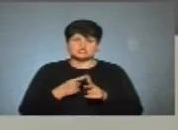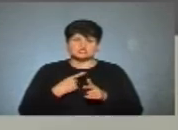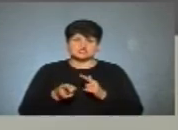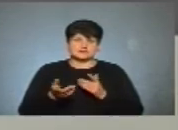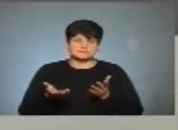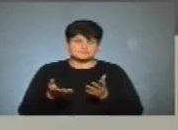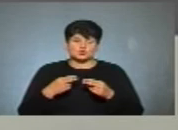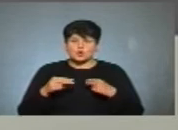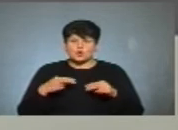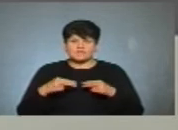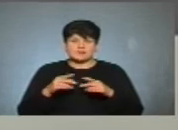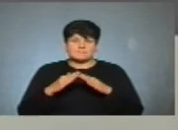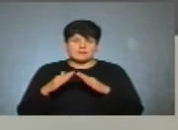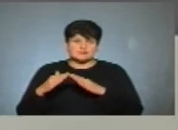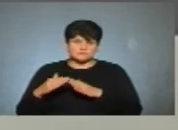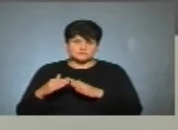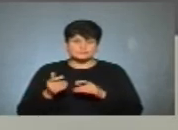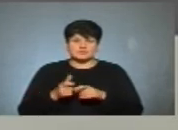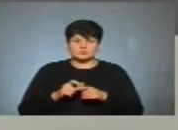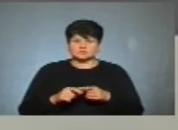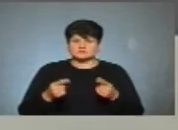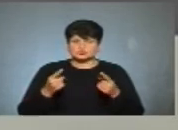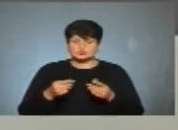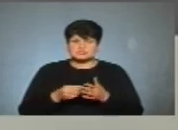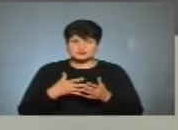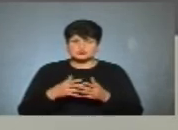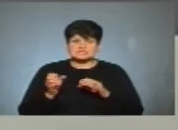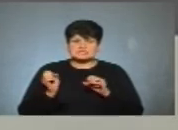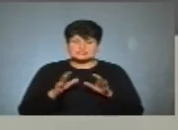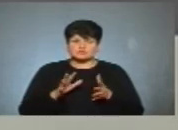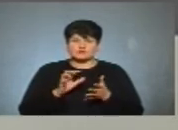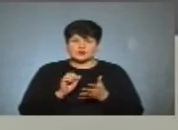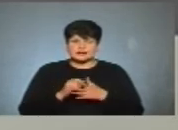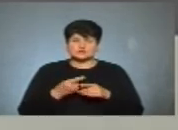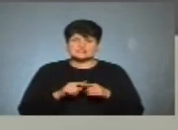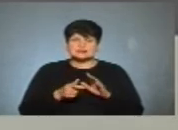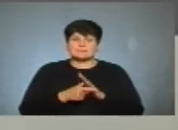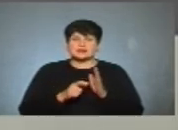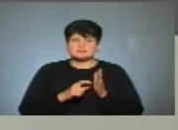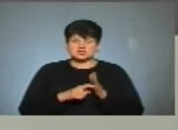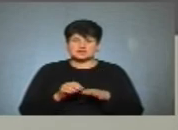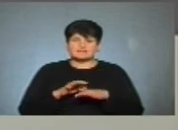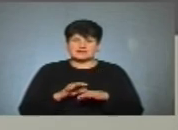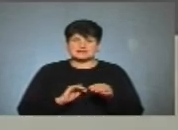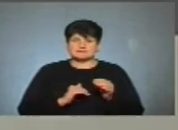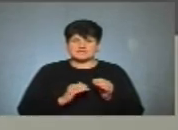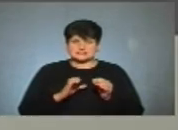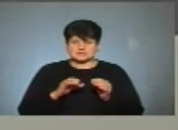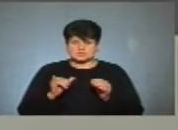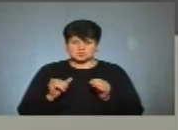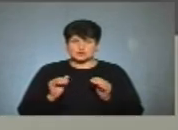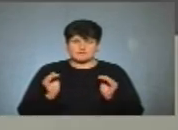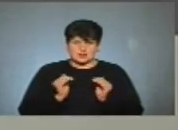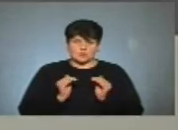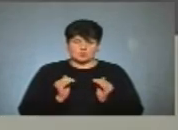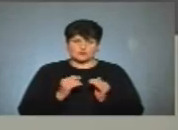торгові павільйони, за дуже високою ціною здають в оренду власне ці приміщення для ведення бізнесу. Зокрема, малого,